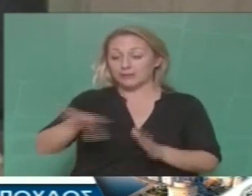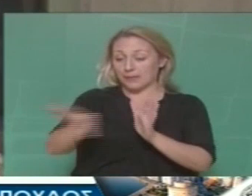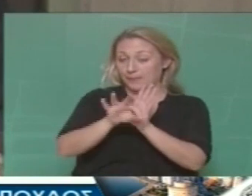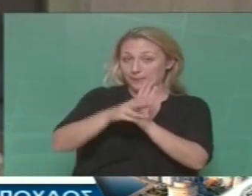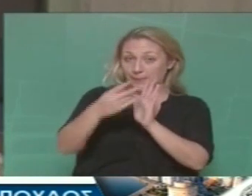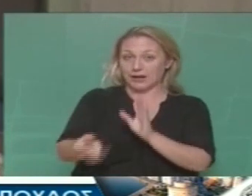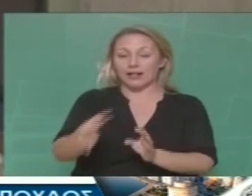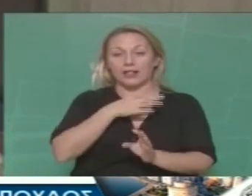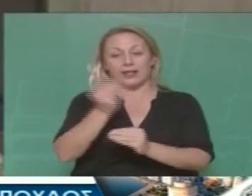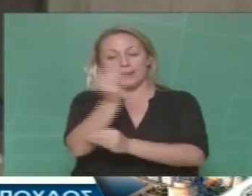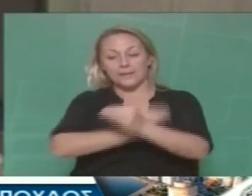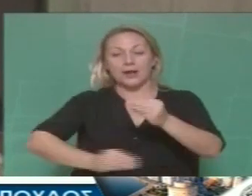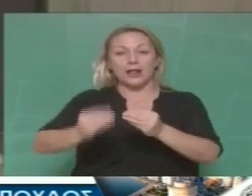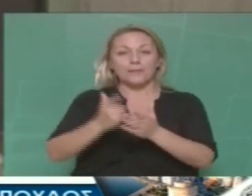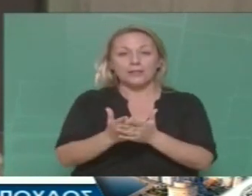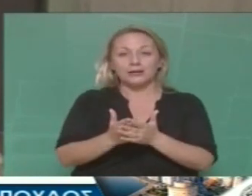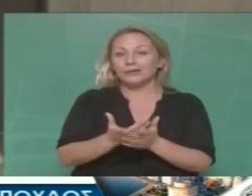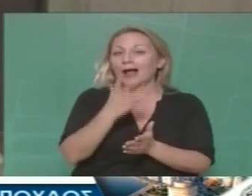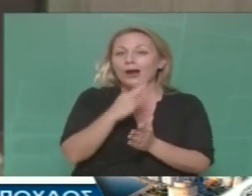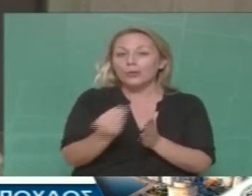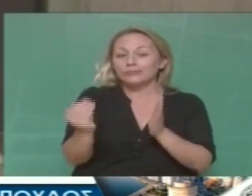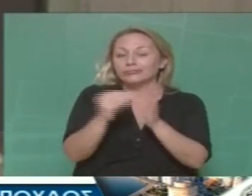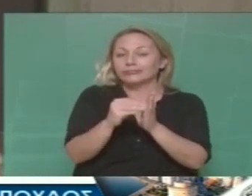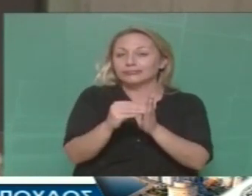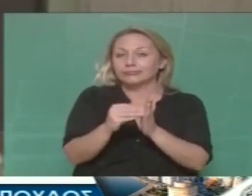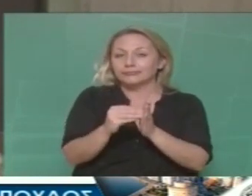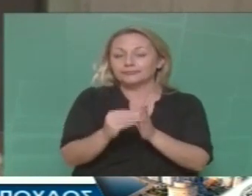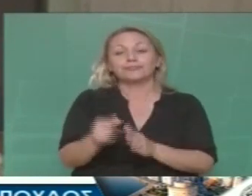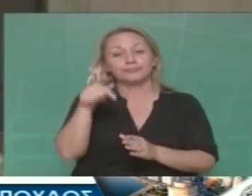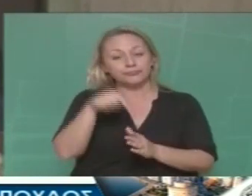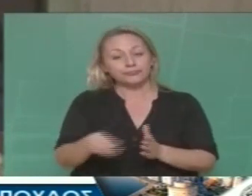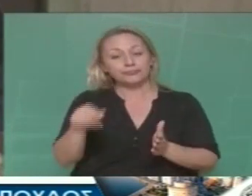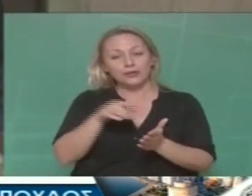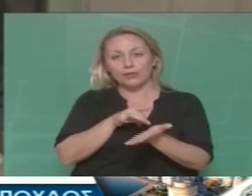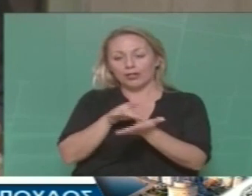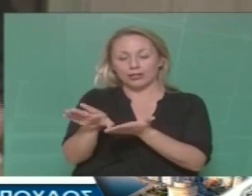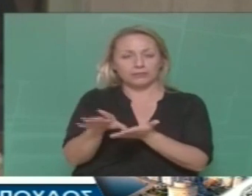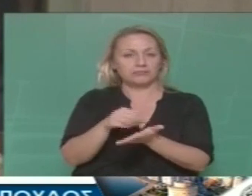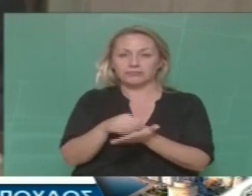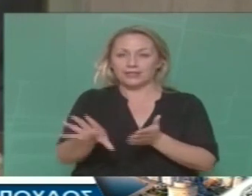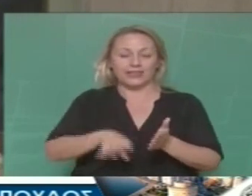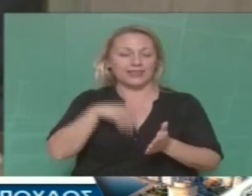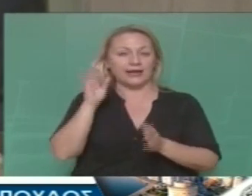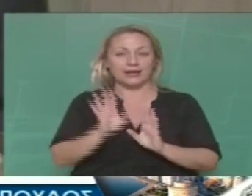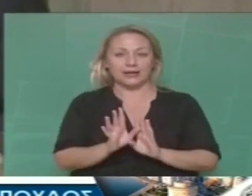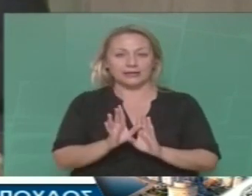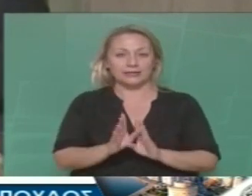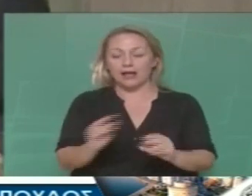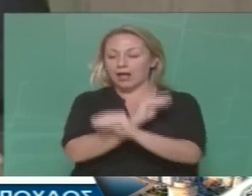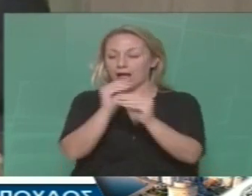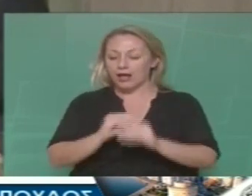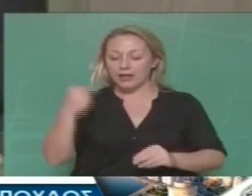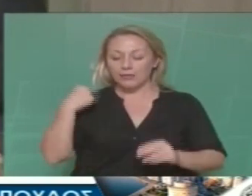χρειάζονται και άλλες προσλήψεις και τα λοιπά. Τι άλλη αιτιολόγηση να κάνει. Και όμως αυτή φεύγει από τη μέση. Και μπορεί έτσι κάθε Δημοτικό